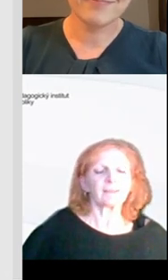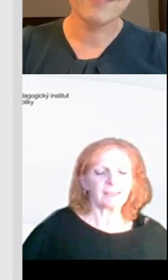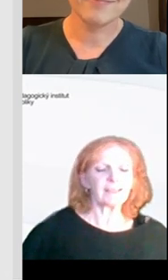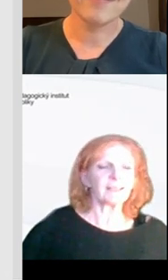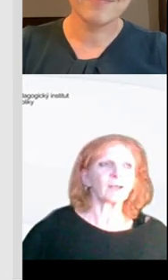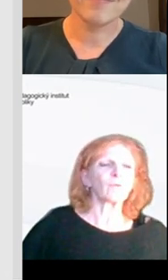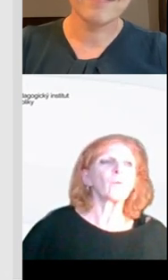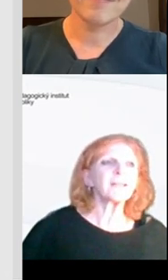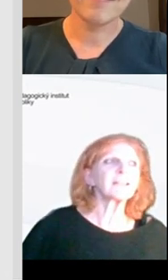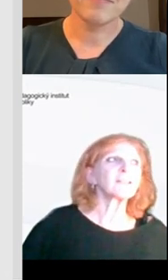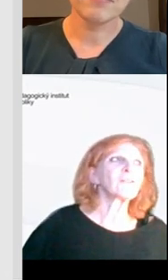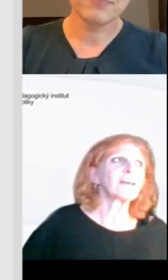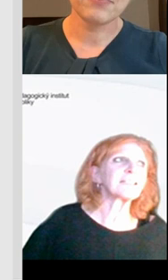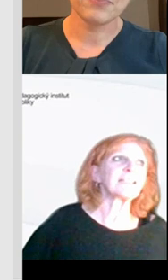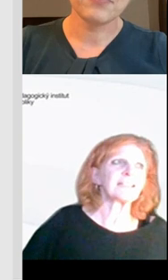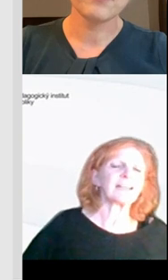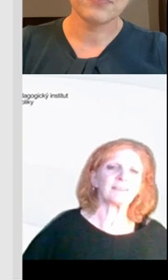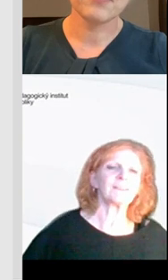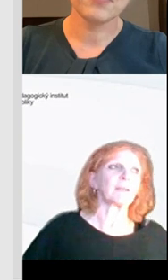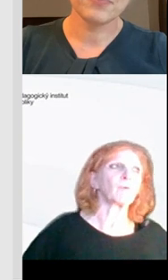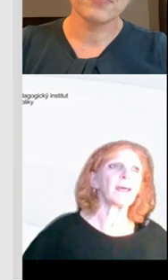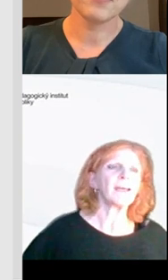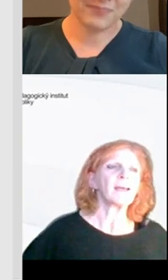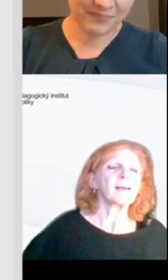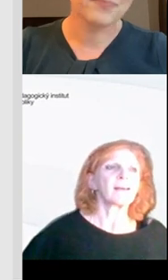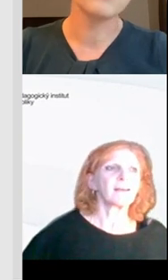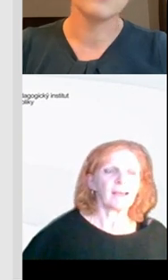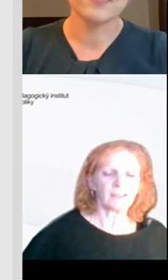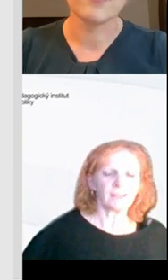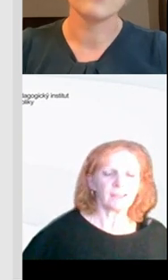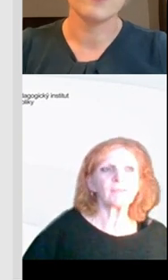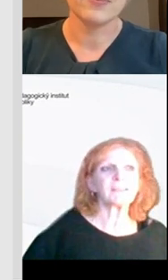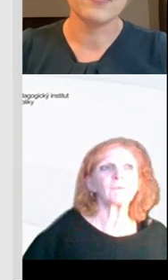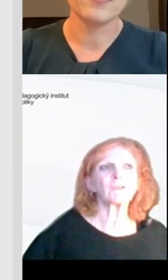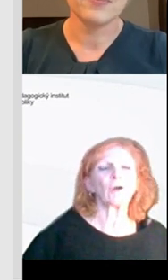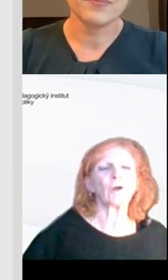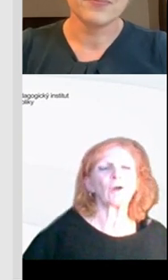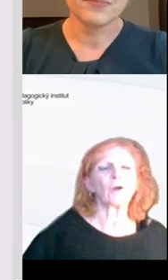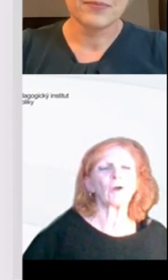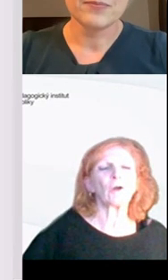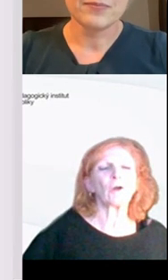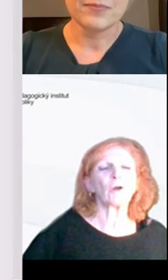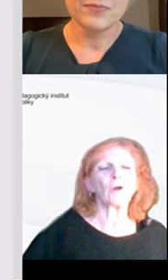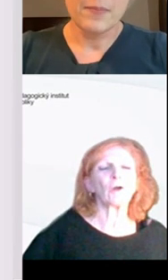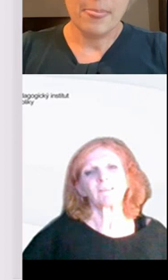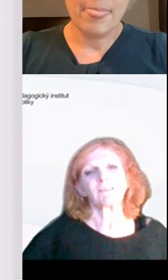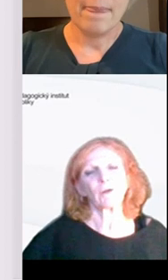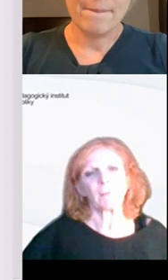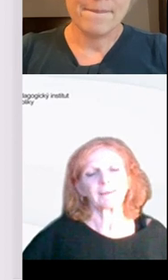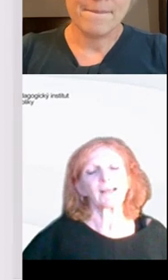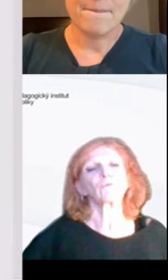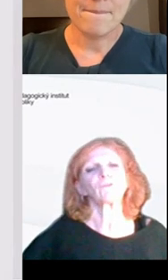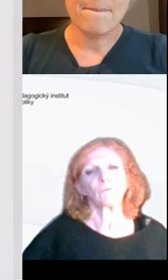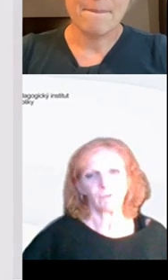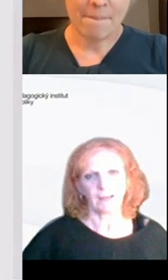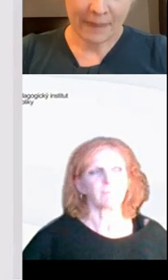je teda takovou modernější verzií interaktivní tabule. Já tě poprosím, jestli bys to okomentovala, protože já vím, že ji u vás ve